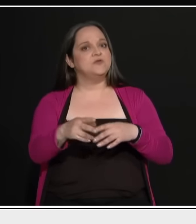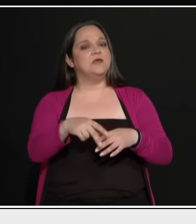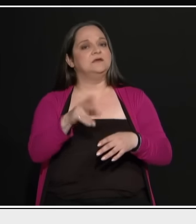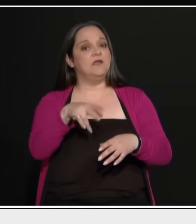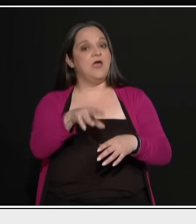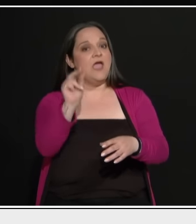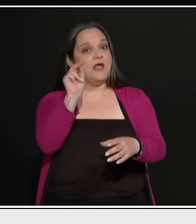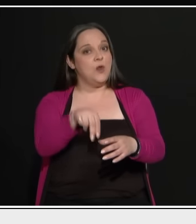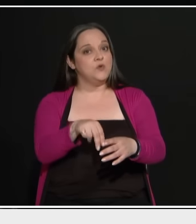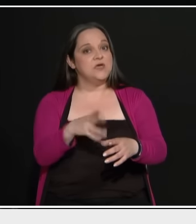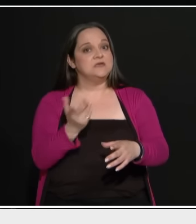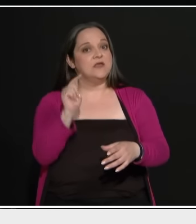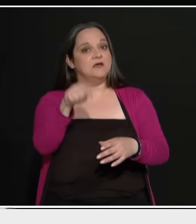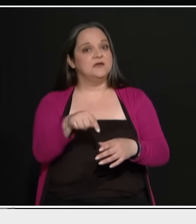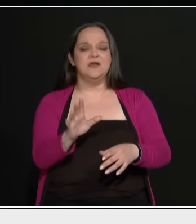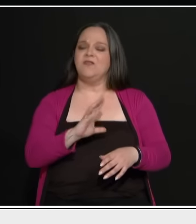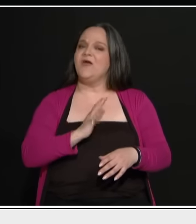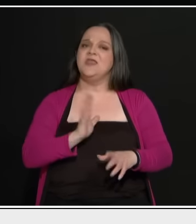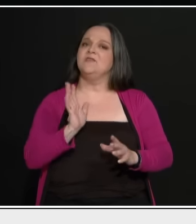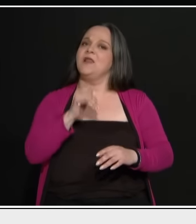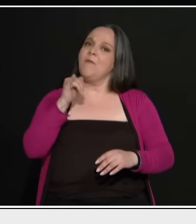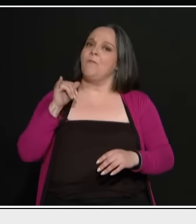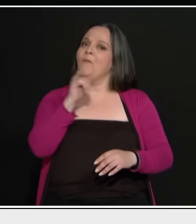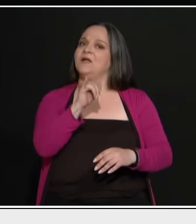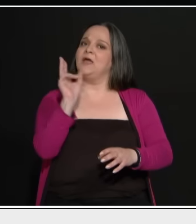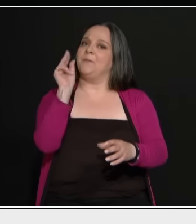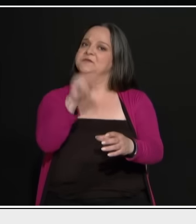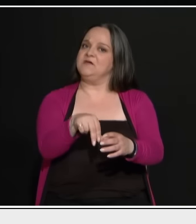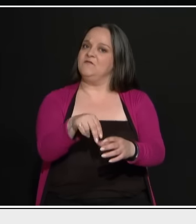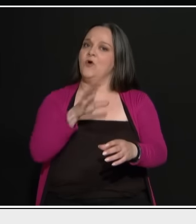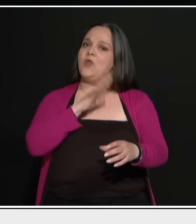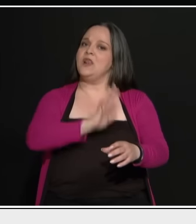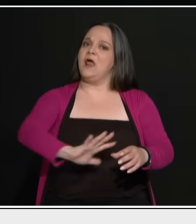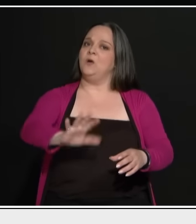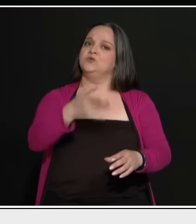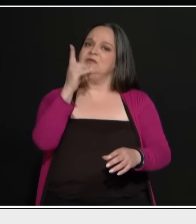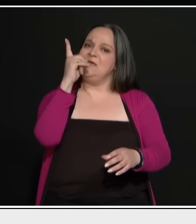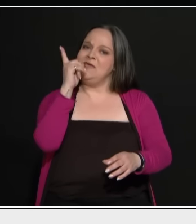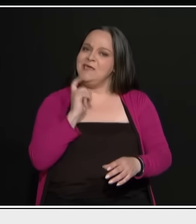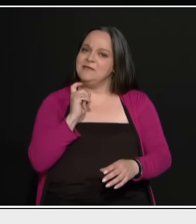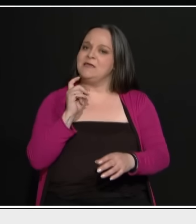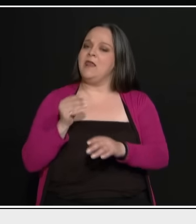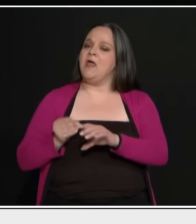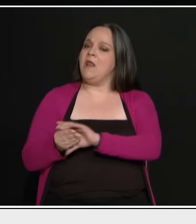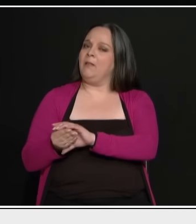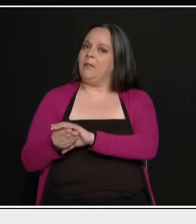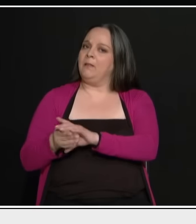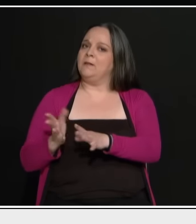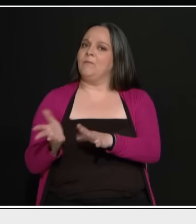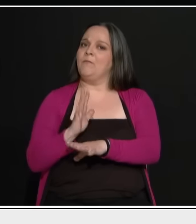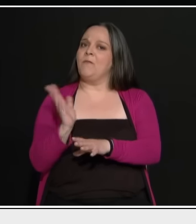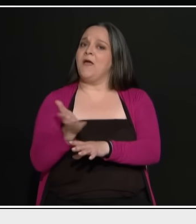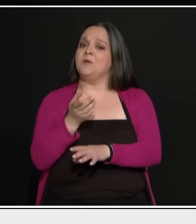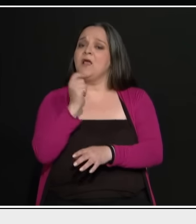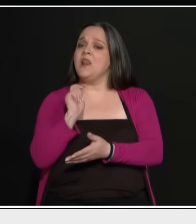μοιάζει να... Μα δεν ήθελε να είναι πάντα στην ψήφ ο λαός, γιατί ήξερε τα ροσφέτια, ήξερε τα λεφτά, μέχρι και λεφτά